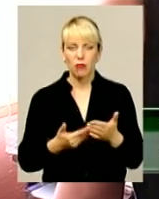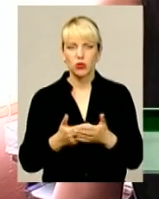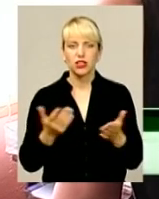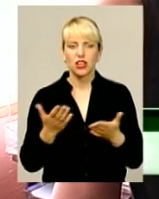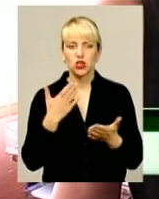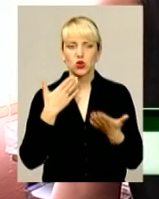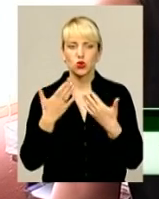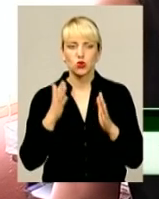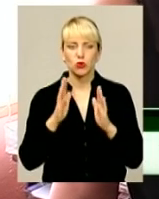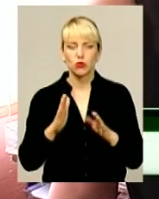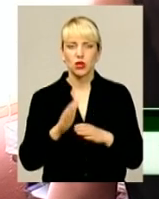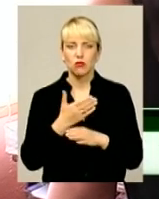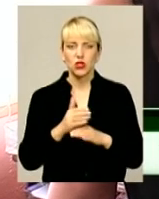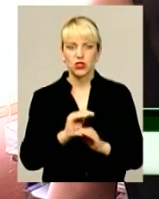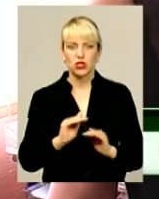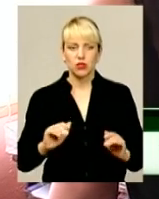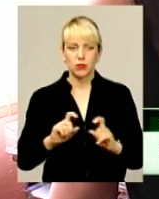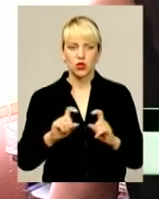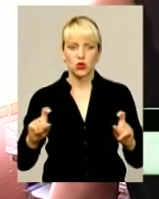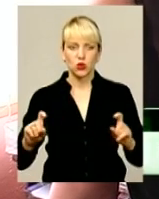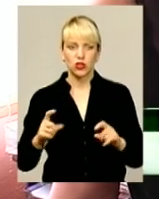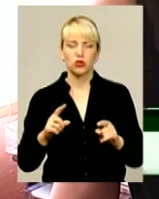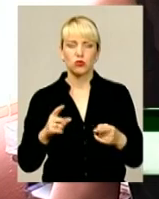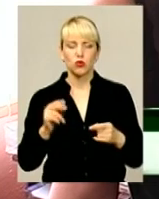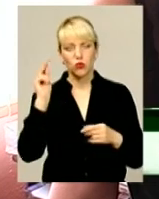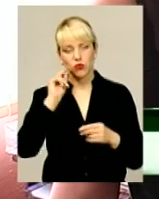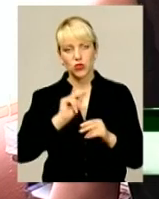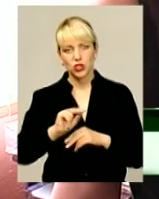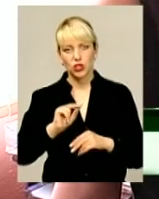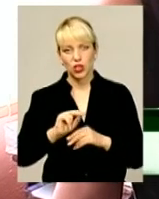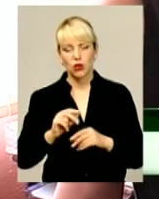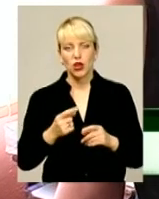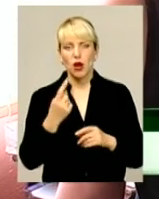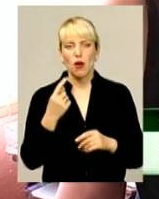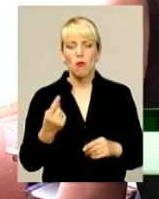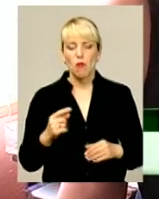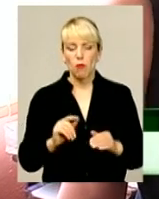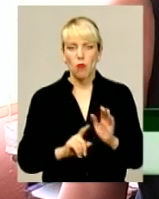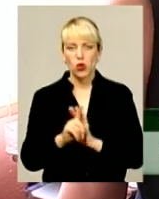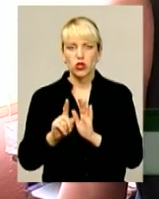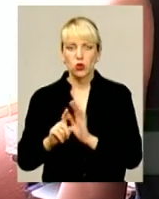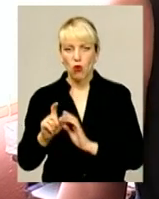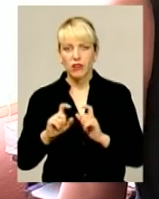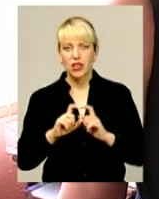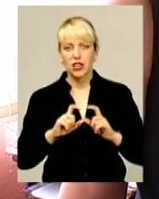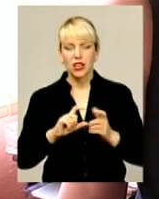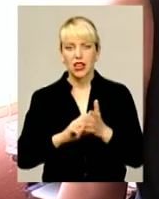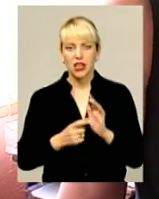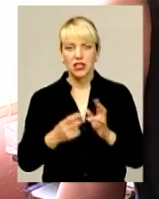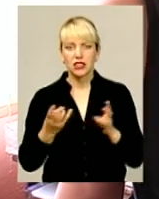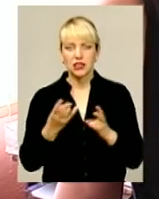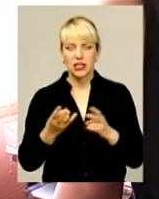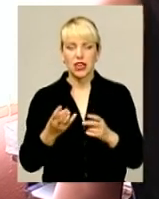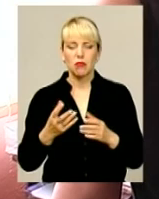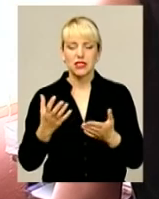стосунки складуться між дітьми і школою. Тому вчителю у початкових класів треба дуже швидко знаходити ключик до